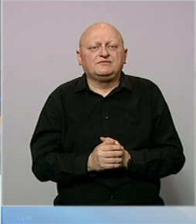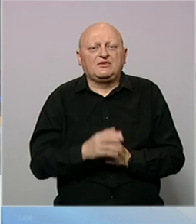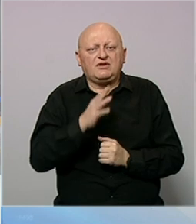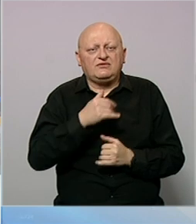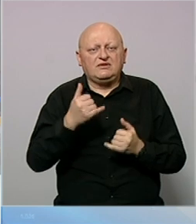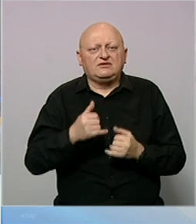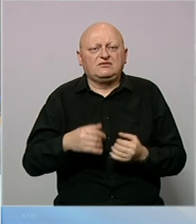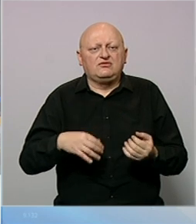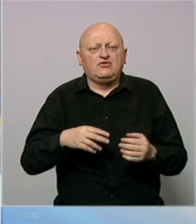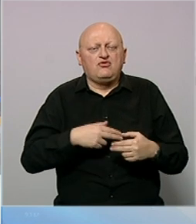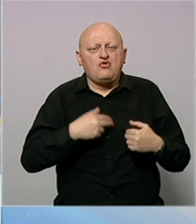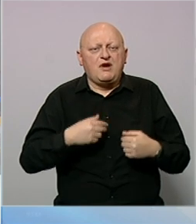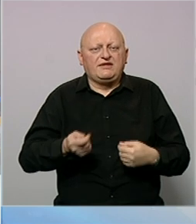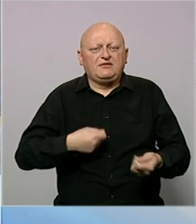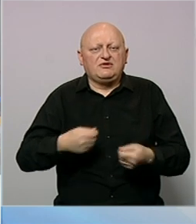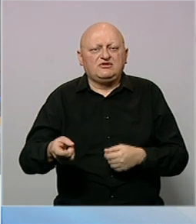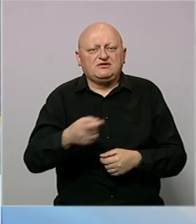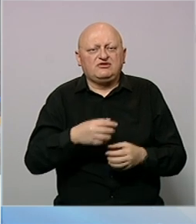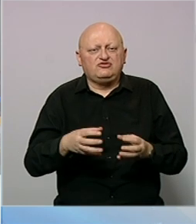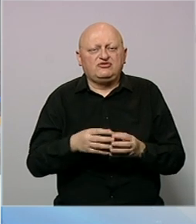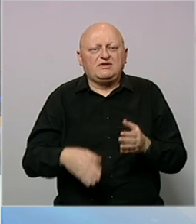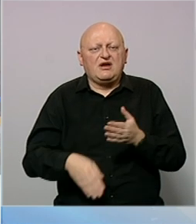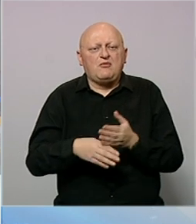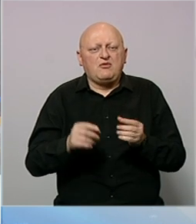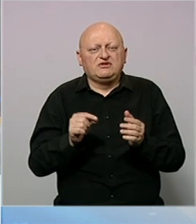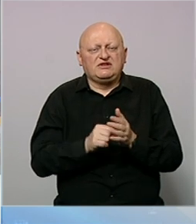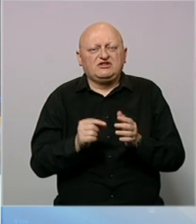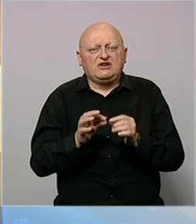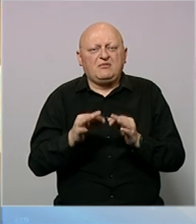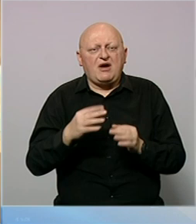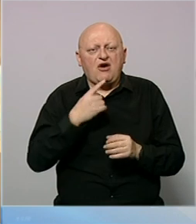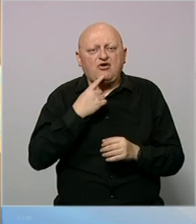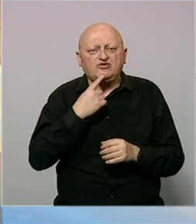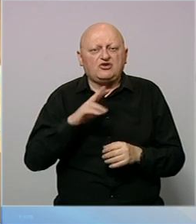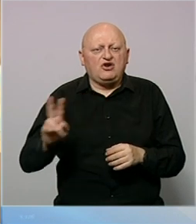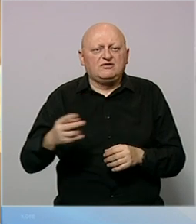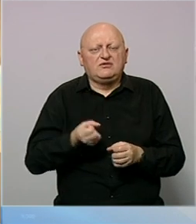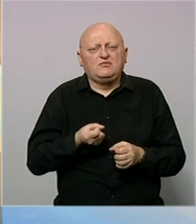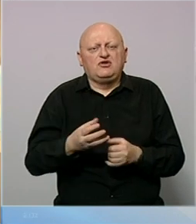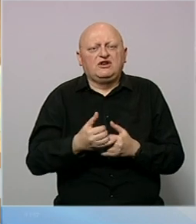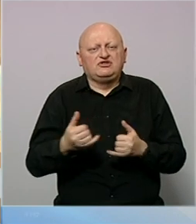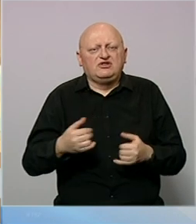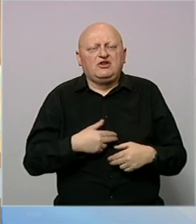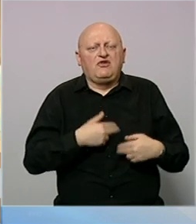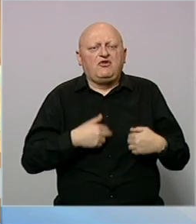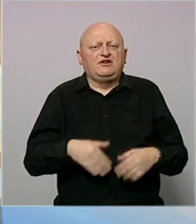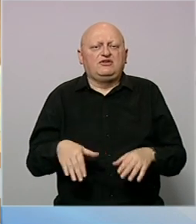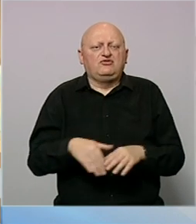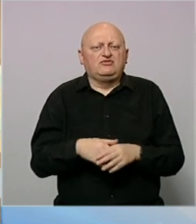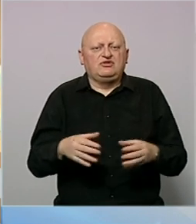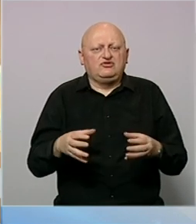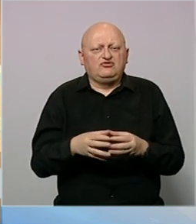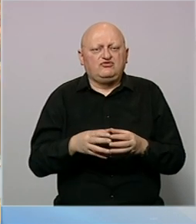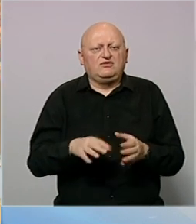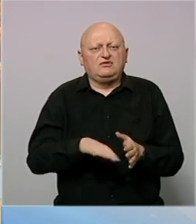U Sarajevu je održan humanitarni bazar u organizaciji udruženja Pomozi VA, a na koji su se odazvali brojni građani. Volonteri